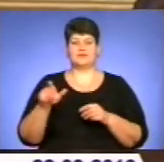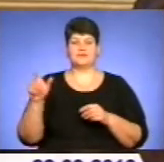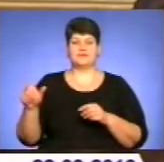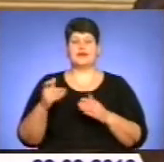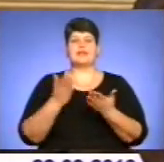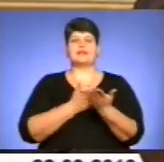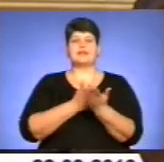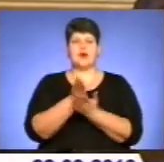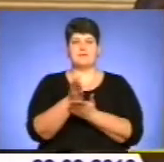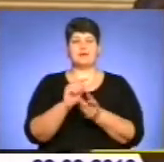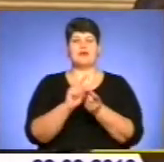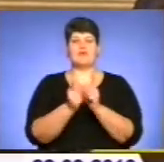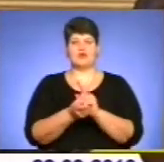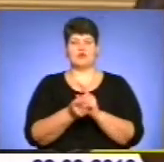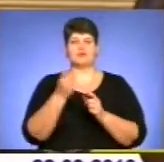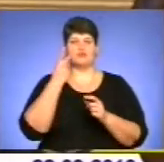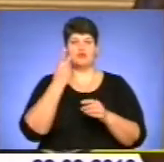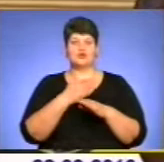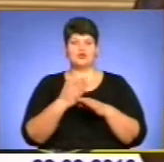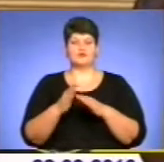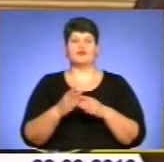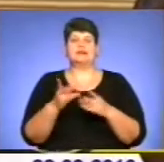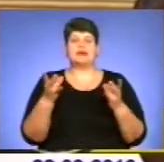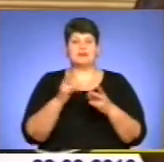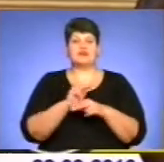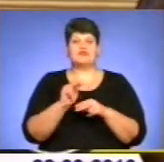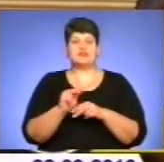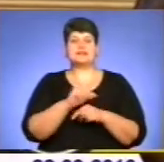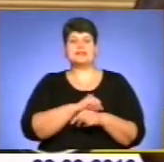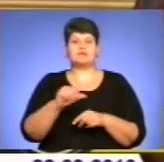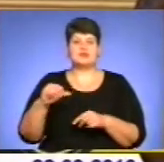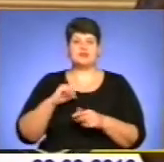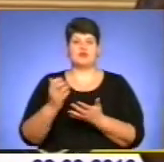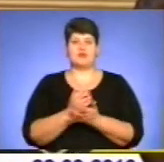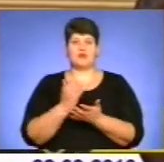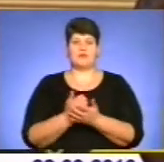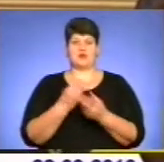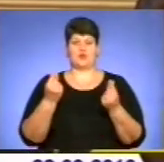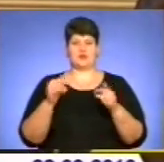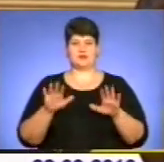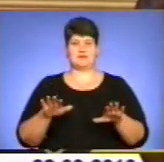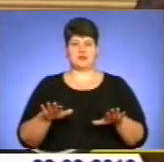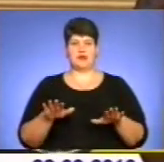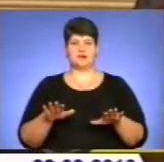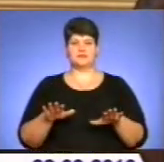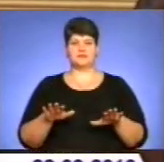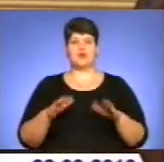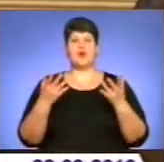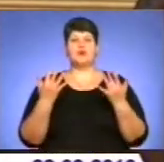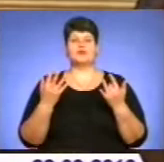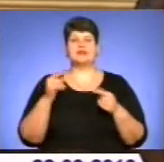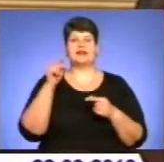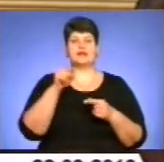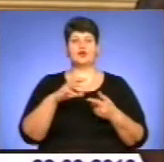поступово запроваджуємо, навчити самостійно заробляти кошти на місцях, оскільки лише той